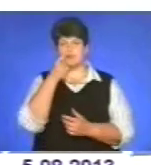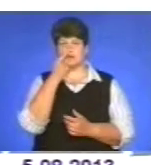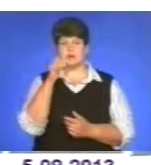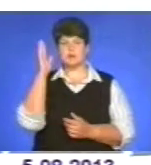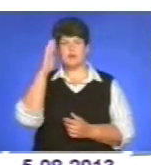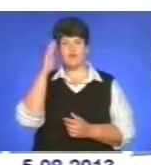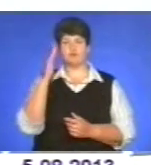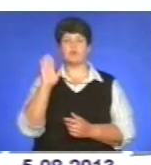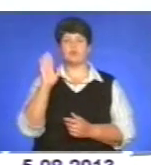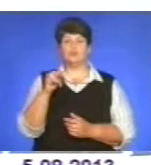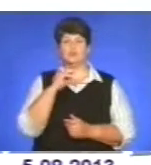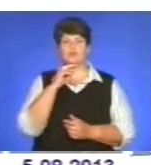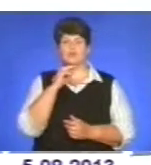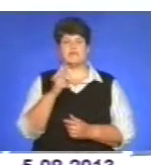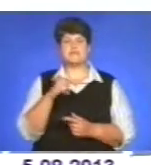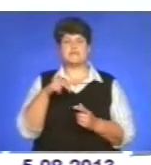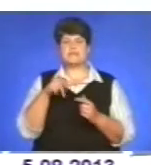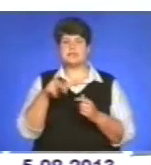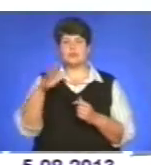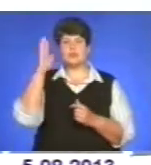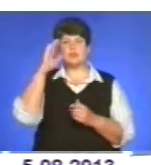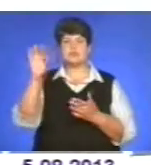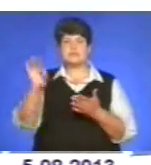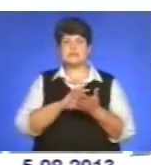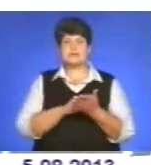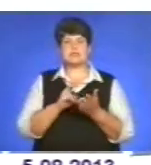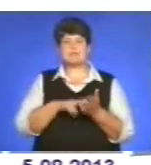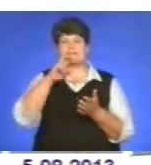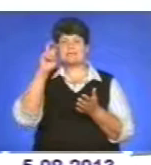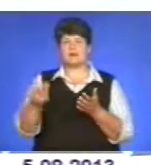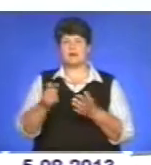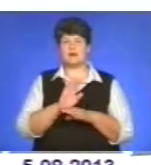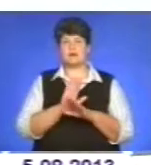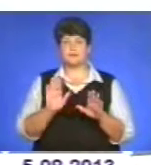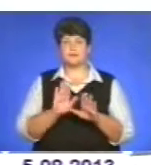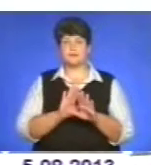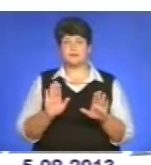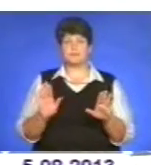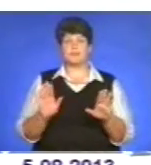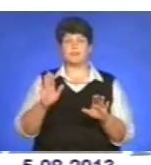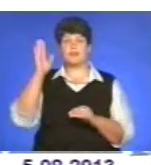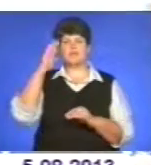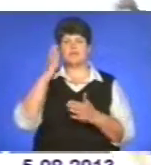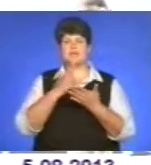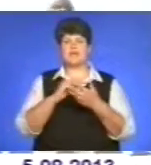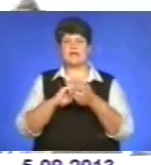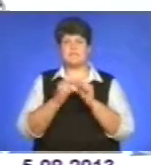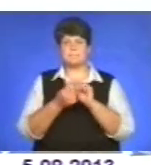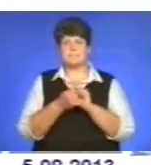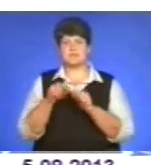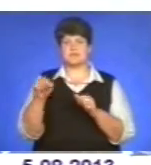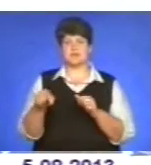але бути вбережним, не заходити в воду зразу, не стрибати, тому що в воді є каміння, є